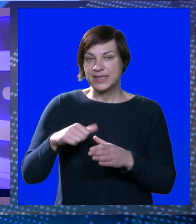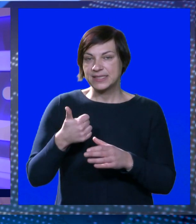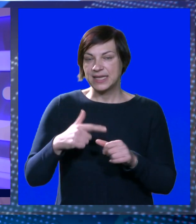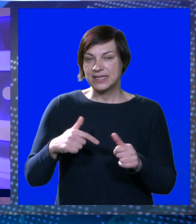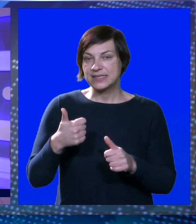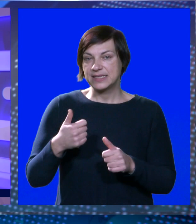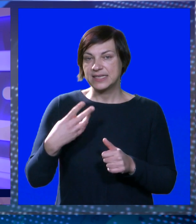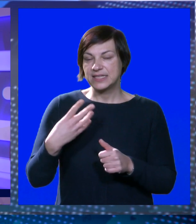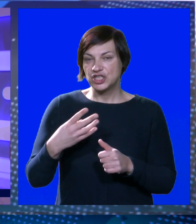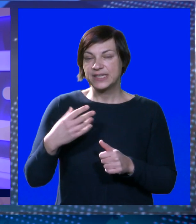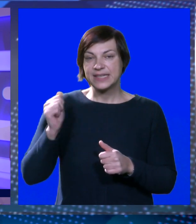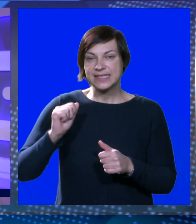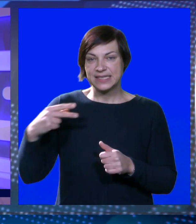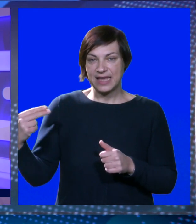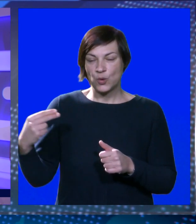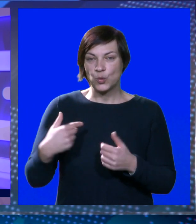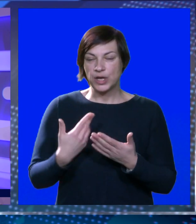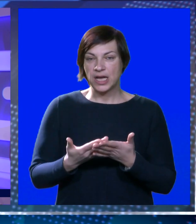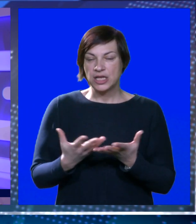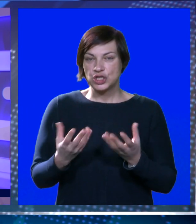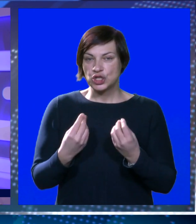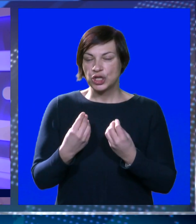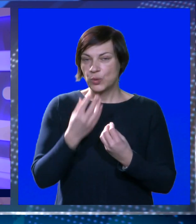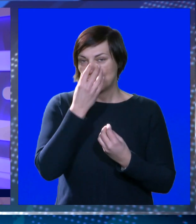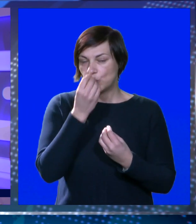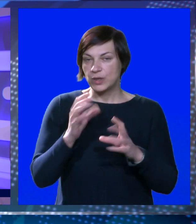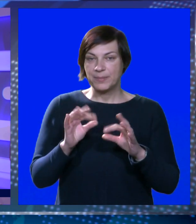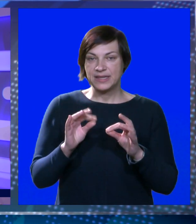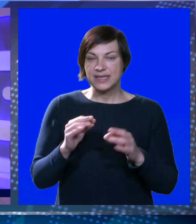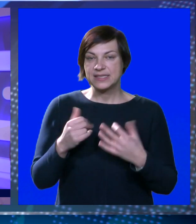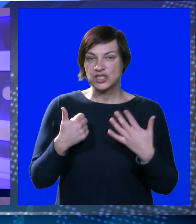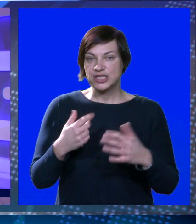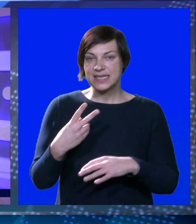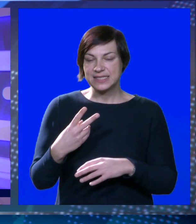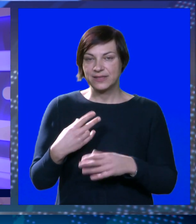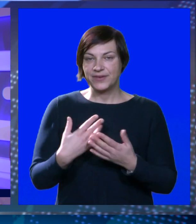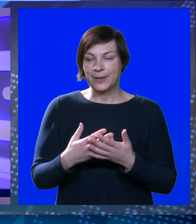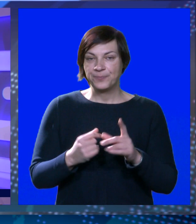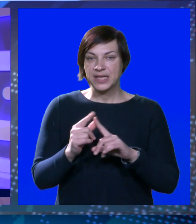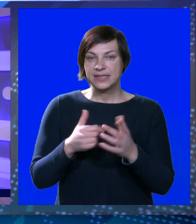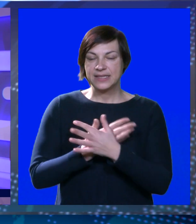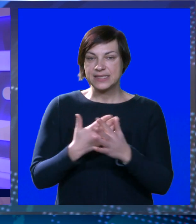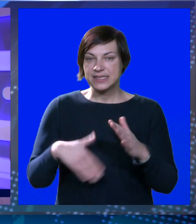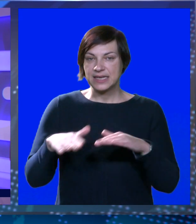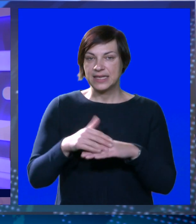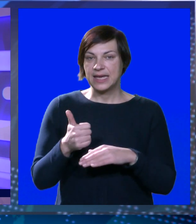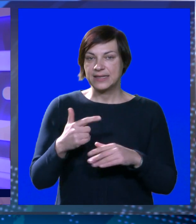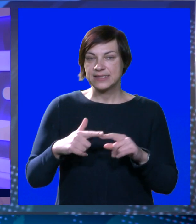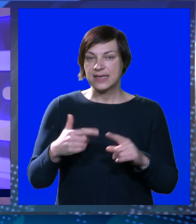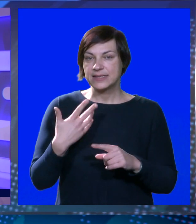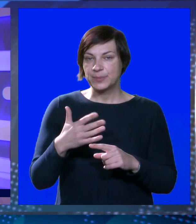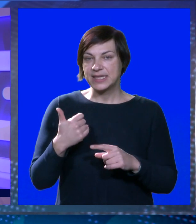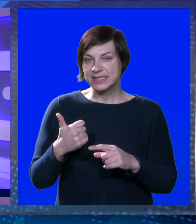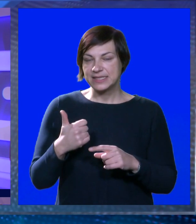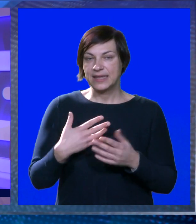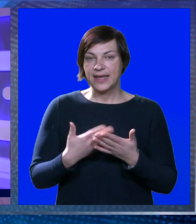najviše 1,41 euro po litri, što je u kunama 10 kuna i 62 lipe, dok će dizel skočiti na 1,51